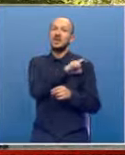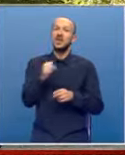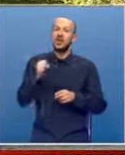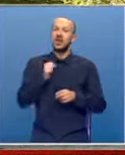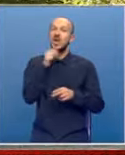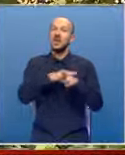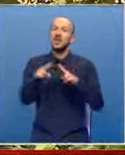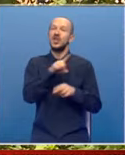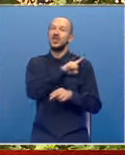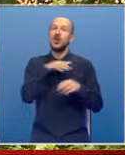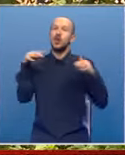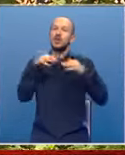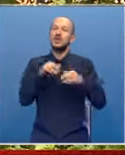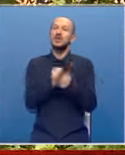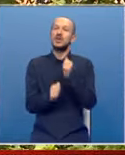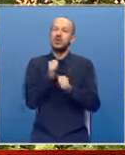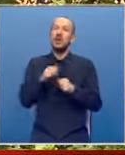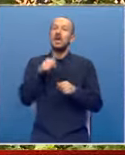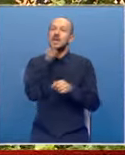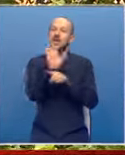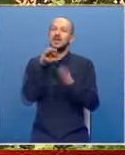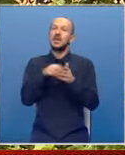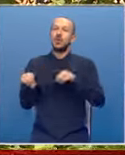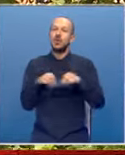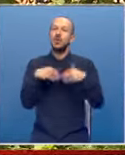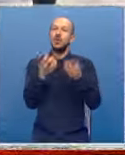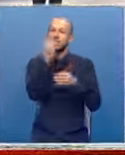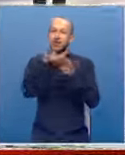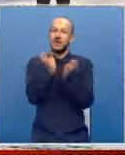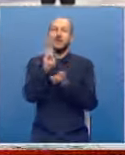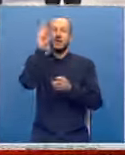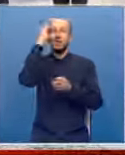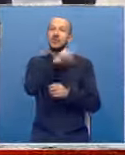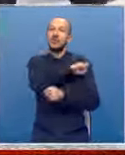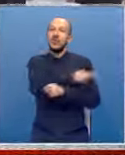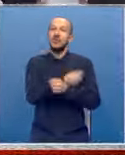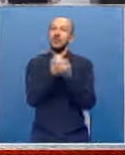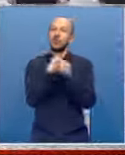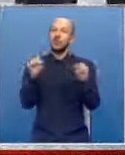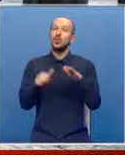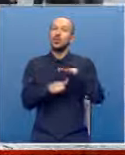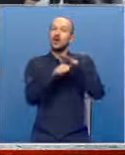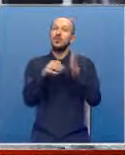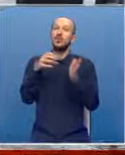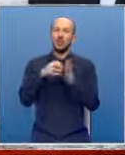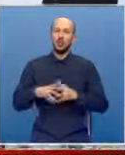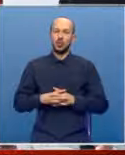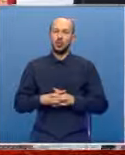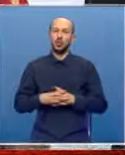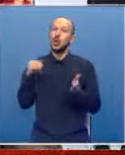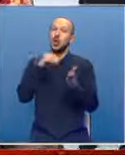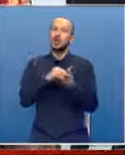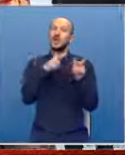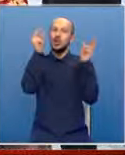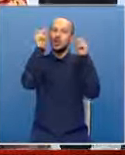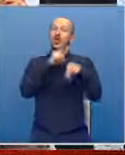vojnike i nevine žrtve okupatorskog terora, delegacije Gradske uprave položile su vijence na spomenih herojima za slobodu na glavnom gradskom trgu. Održani